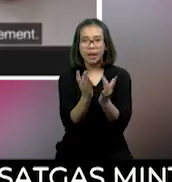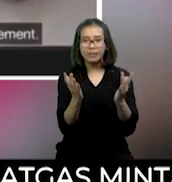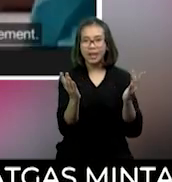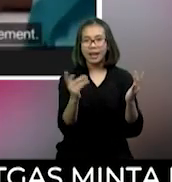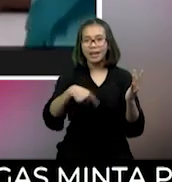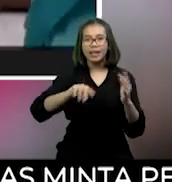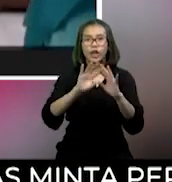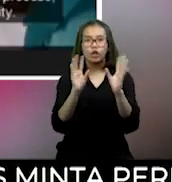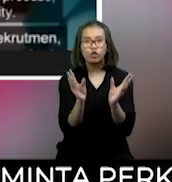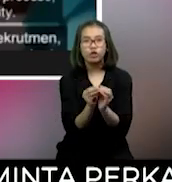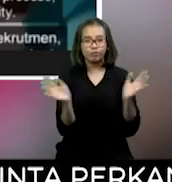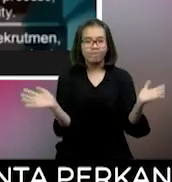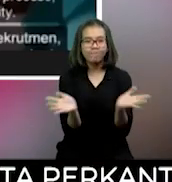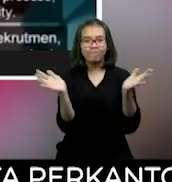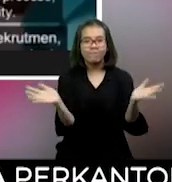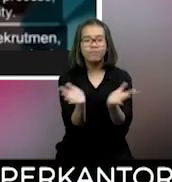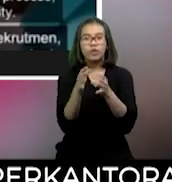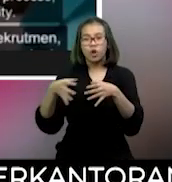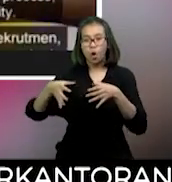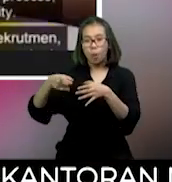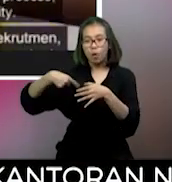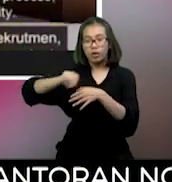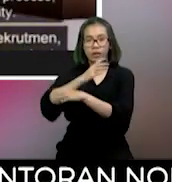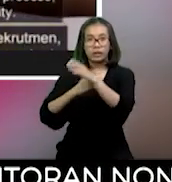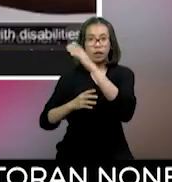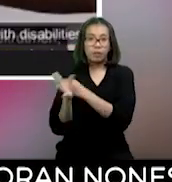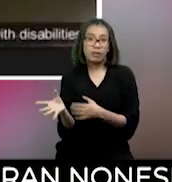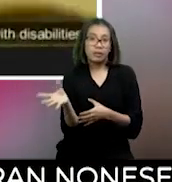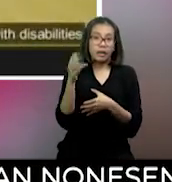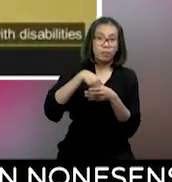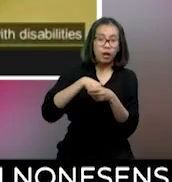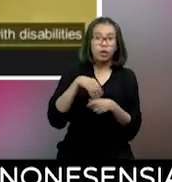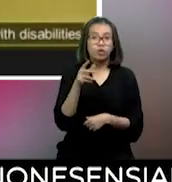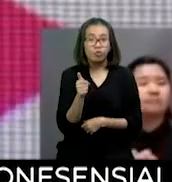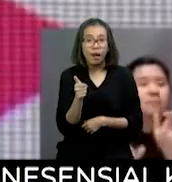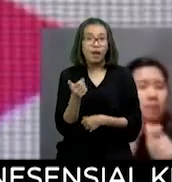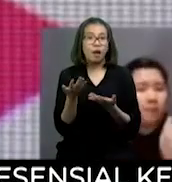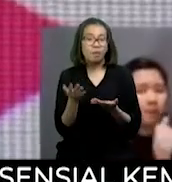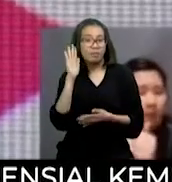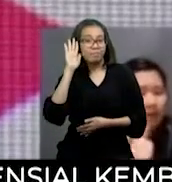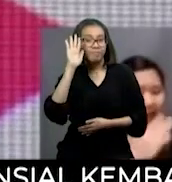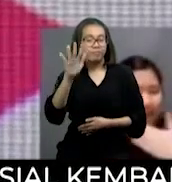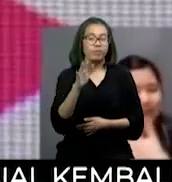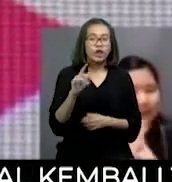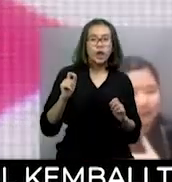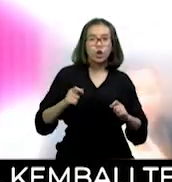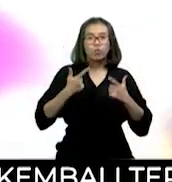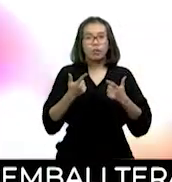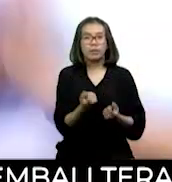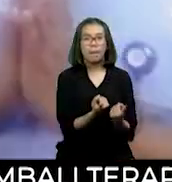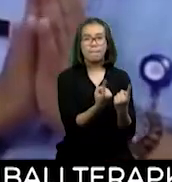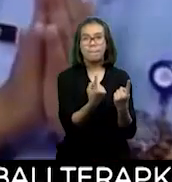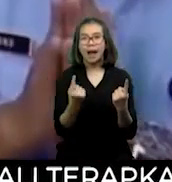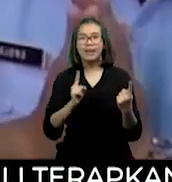dan mendukung penyandang disabilitas untuk menjalani kehidupan mereka secara mandiri.